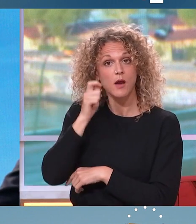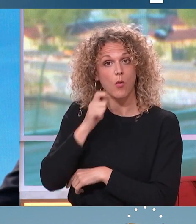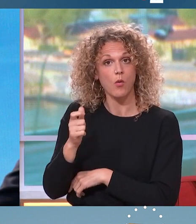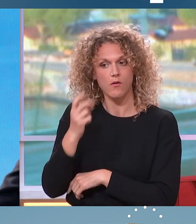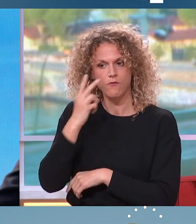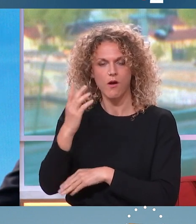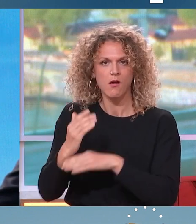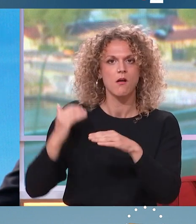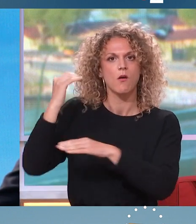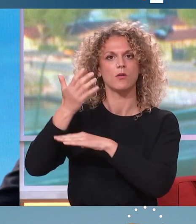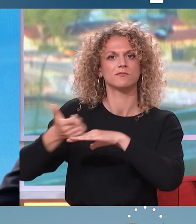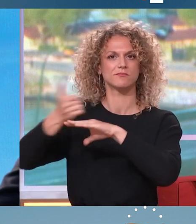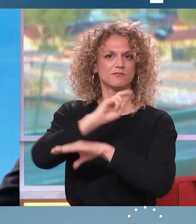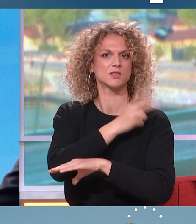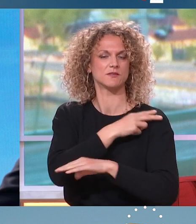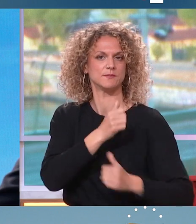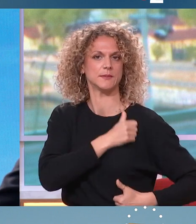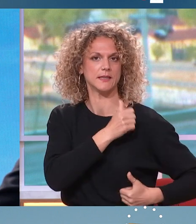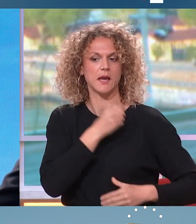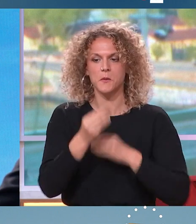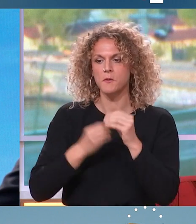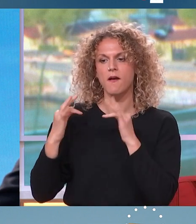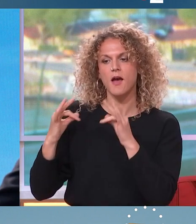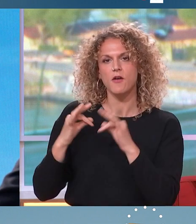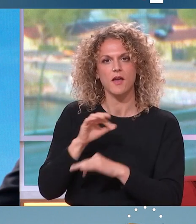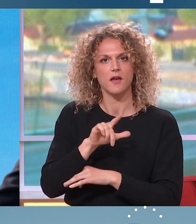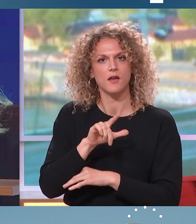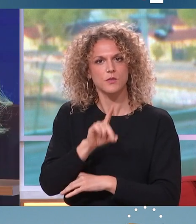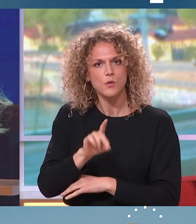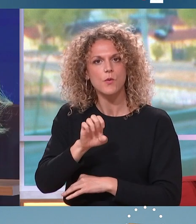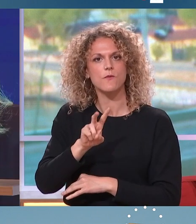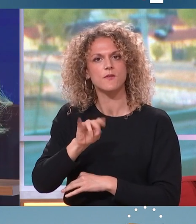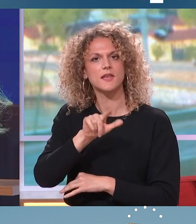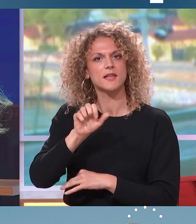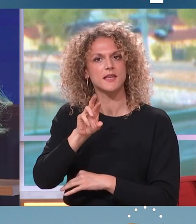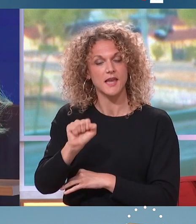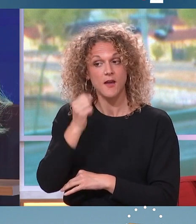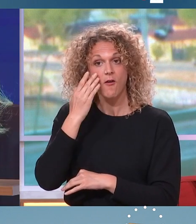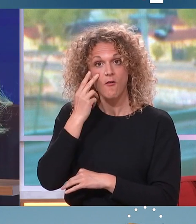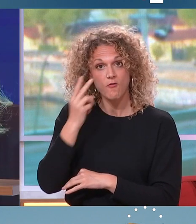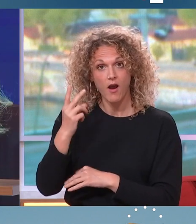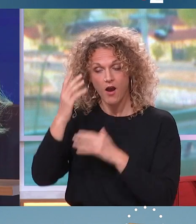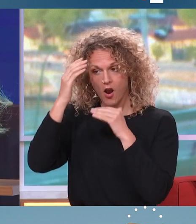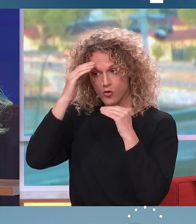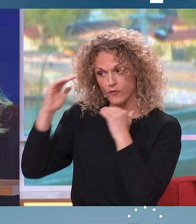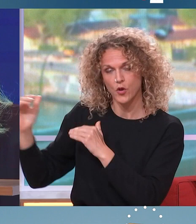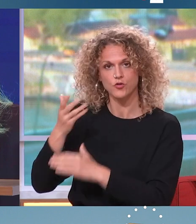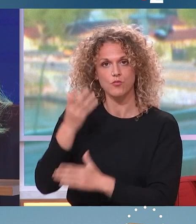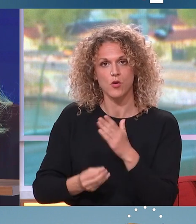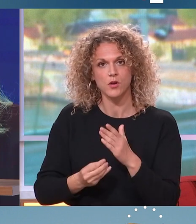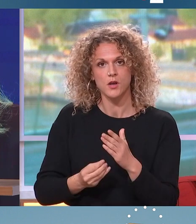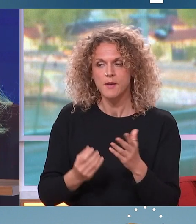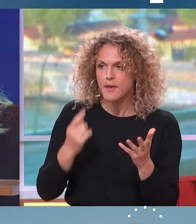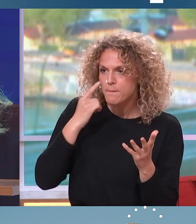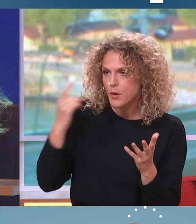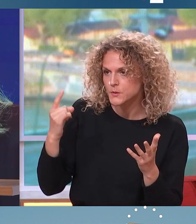hiérarchie militaire et l'affaire de Villiers, ou avec le cabinet McKinsey, qu'ils ne faisaient pas confiance dans la fonction publique. Mais vous pensez qu'il y aurait une loyauté sans faille